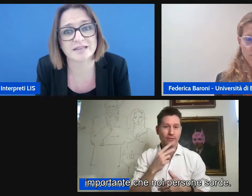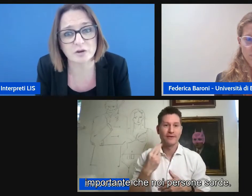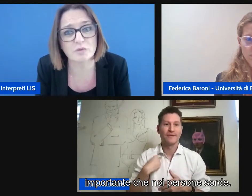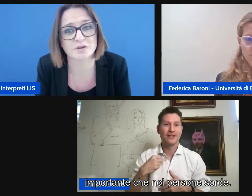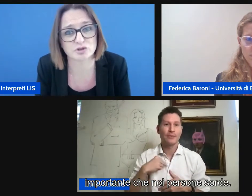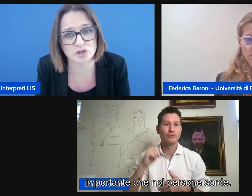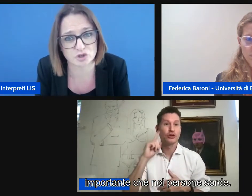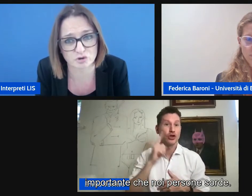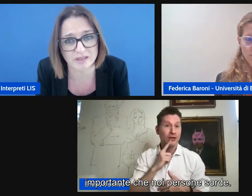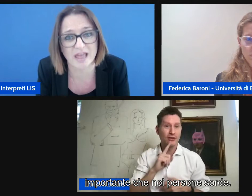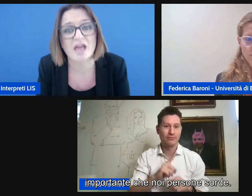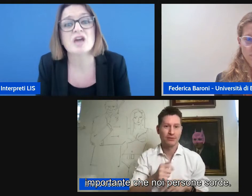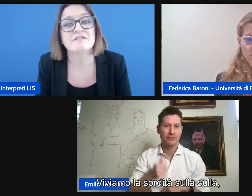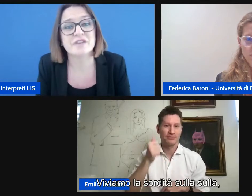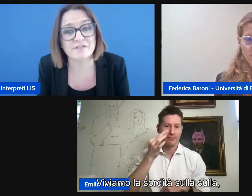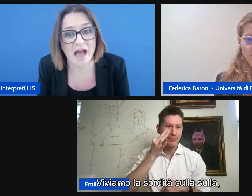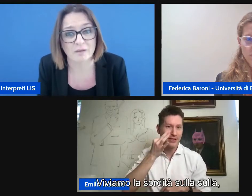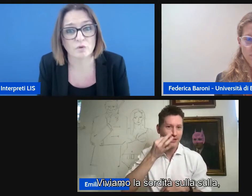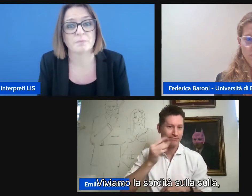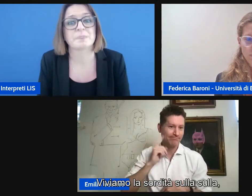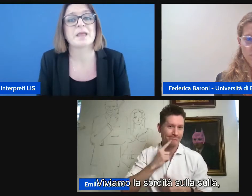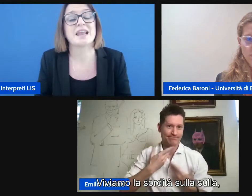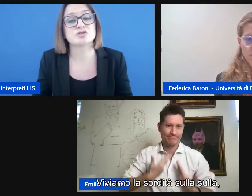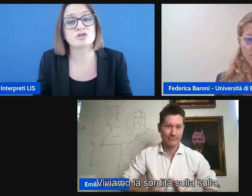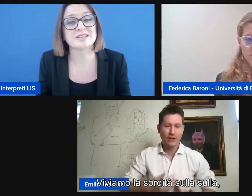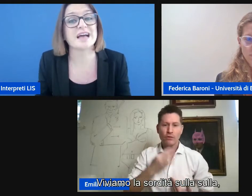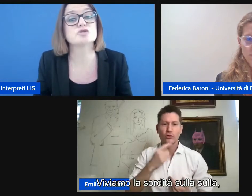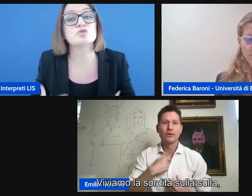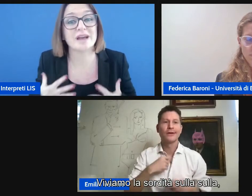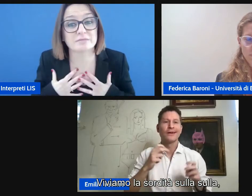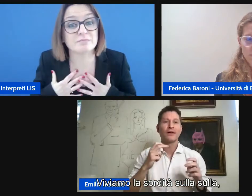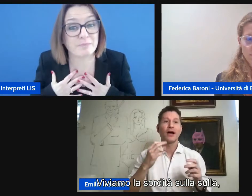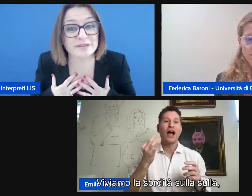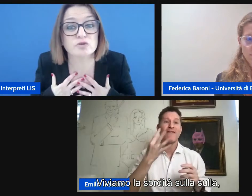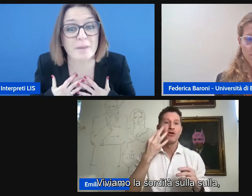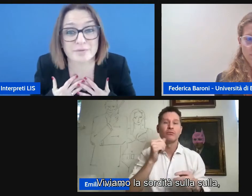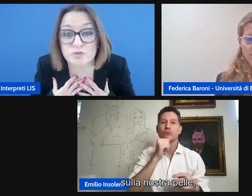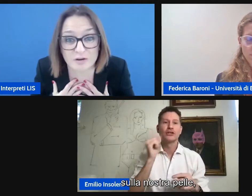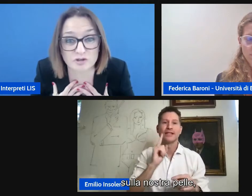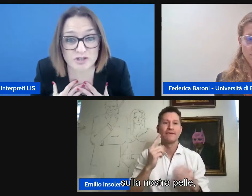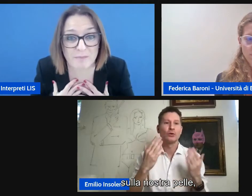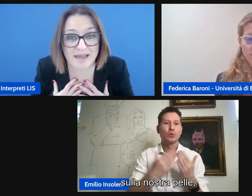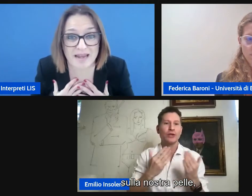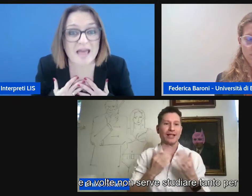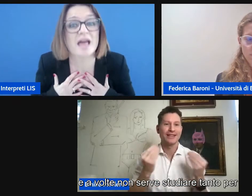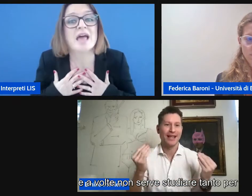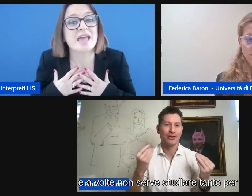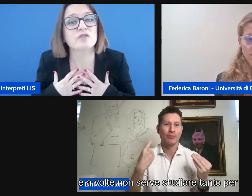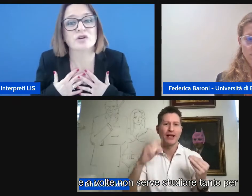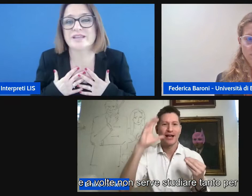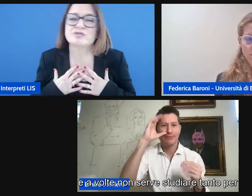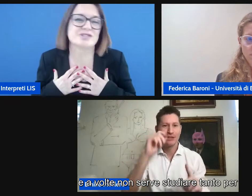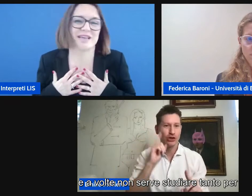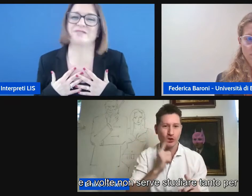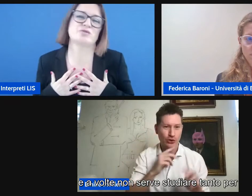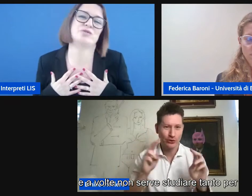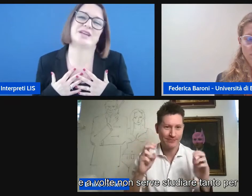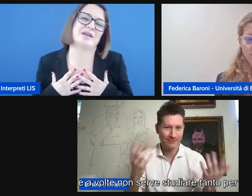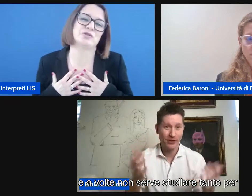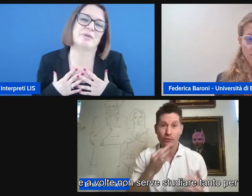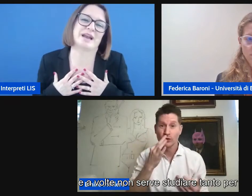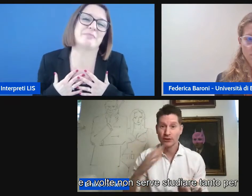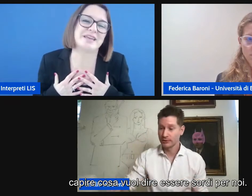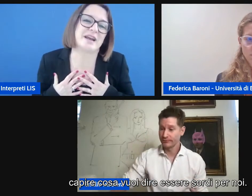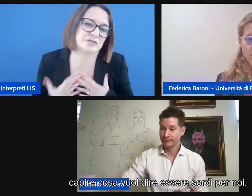importante che noi persone sorde viviamo la sordità sulla nostra pelle e a volte non serve